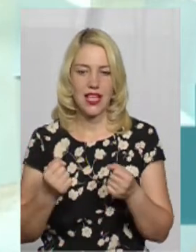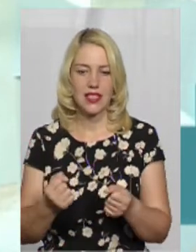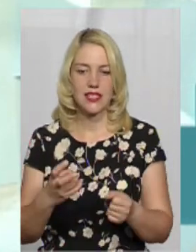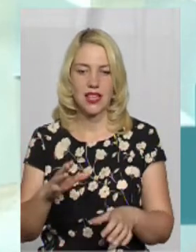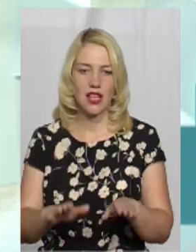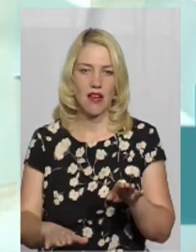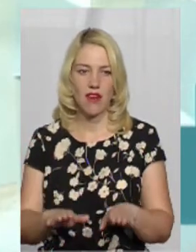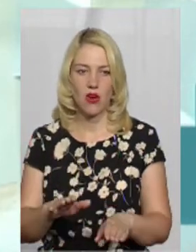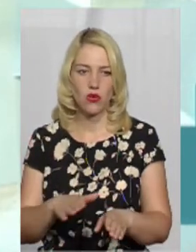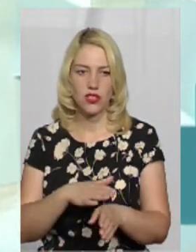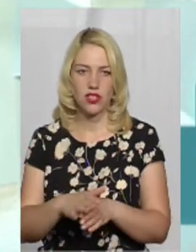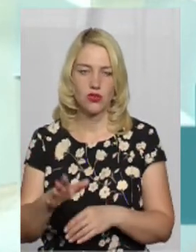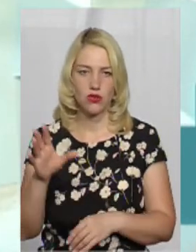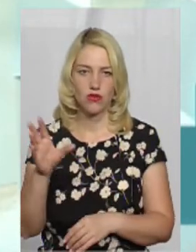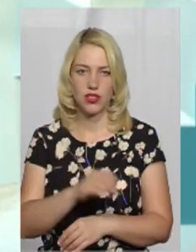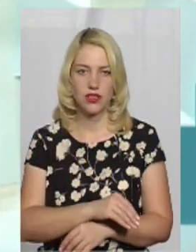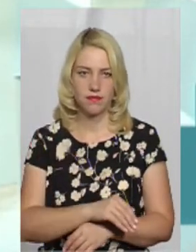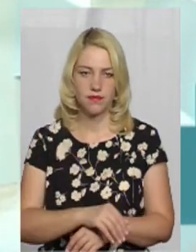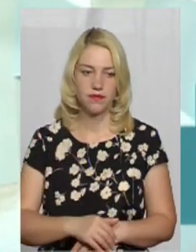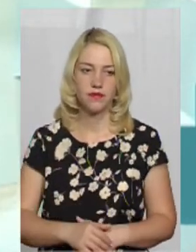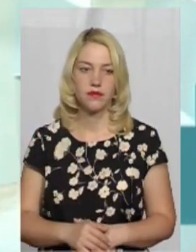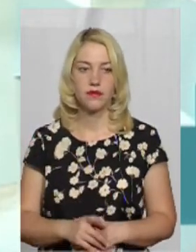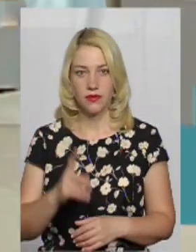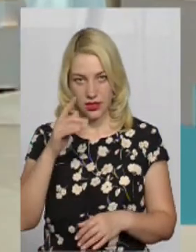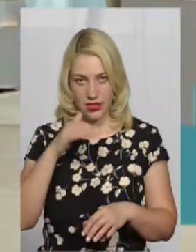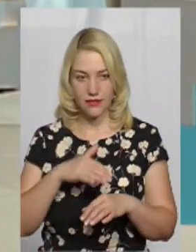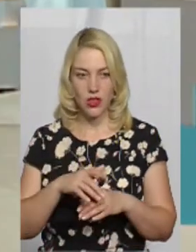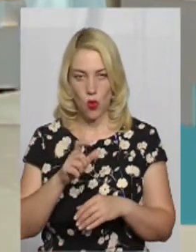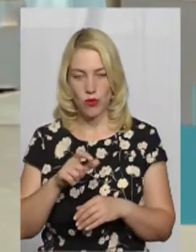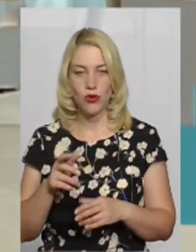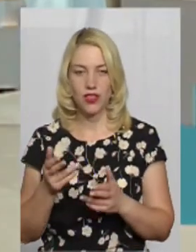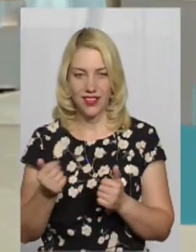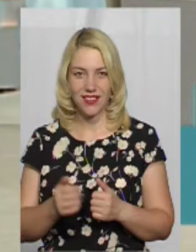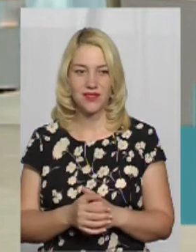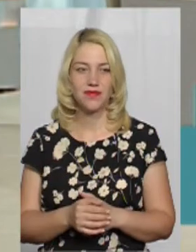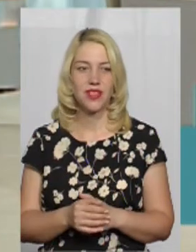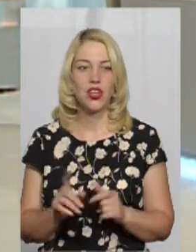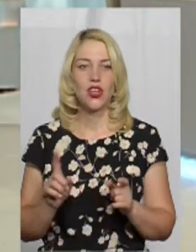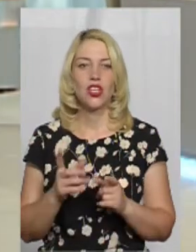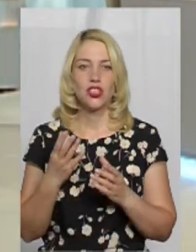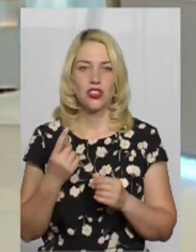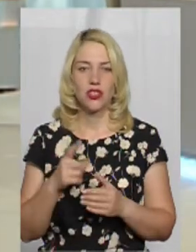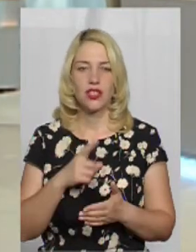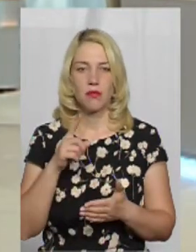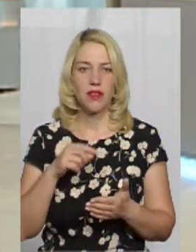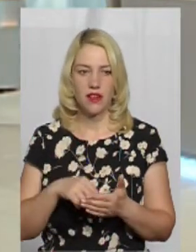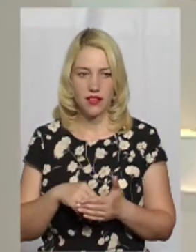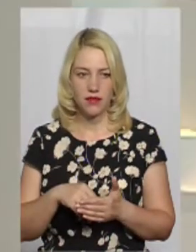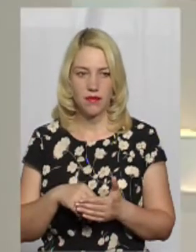аберетно-вагового контролю здійснюють всі. Свідомі такі. Ще таке запитання.